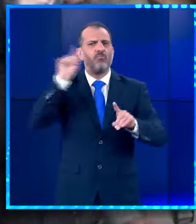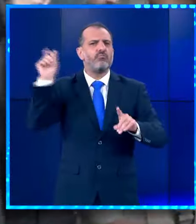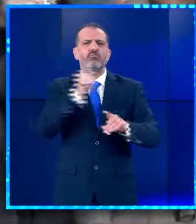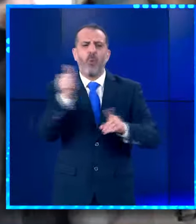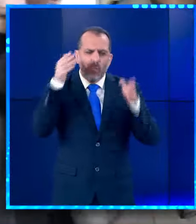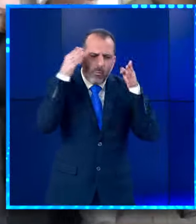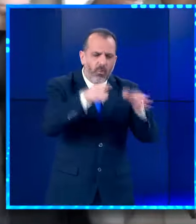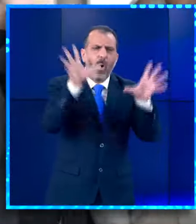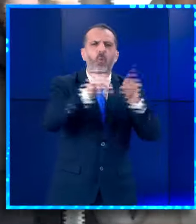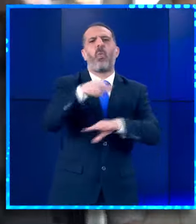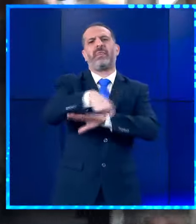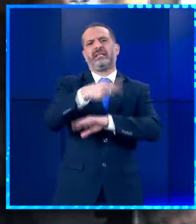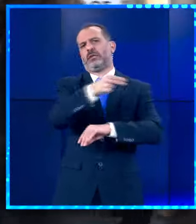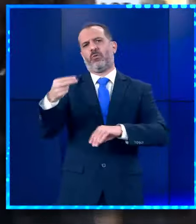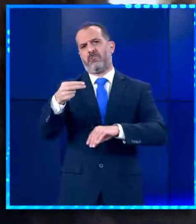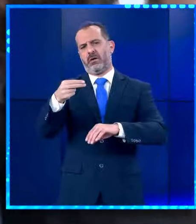το δικαστήριο».